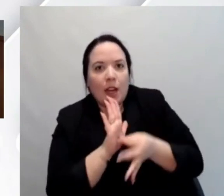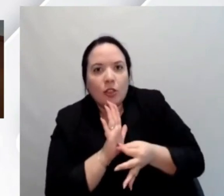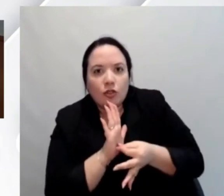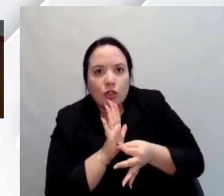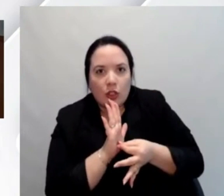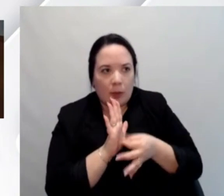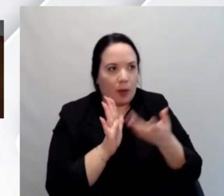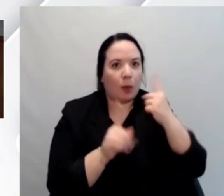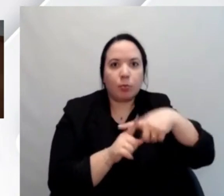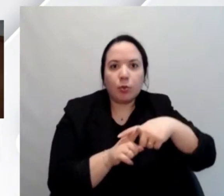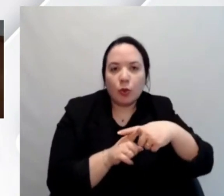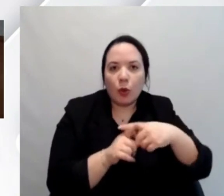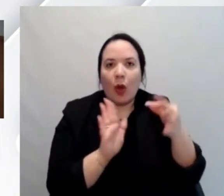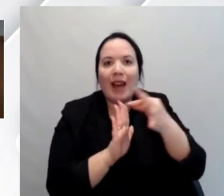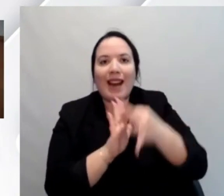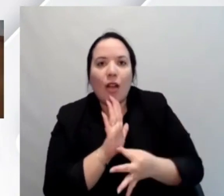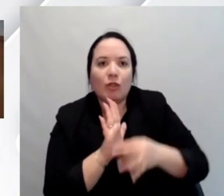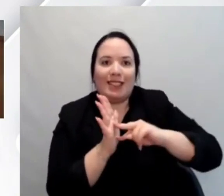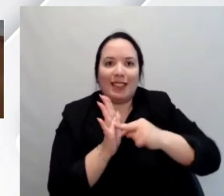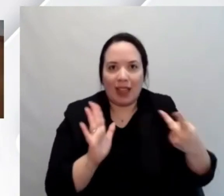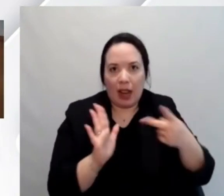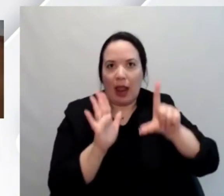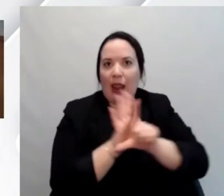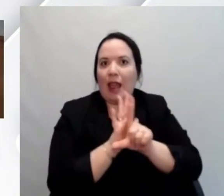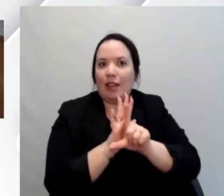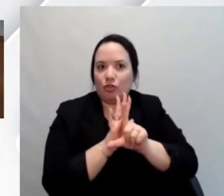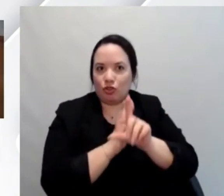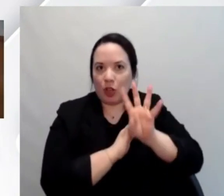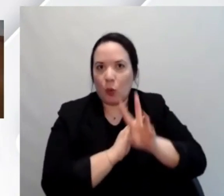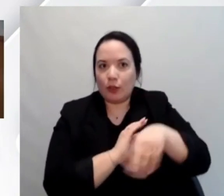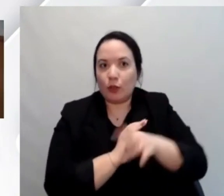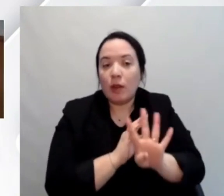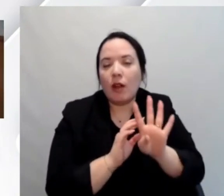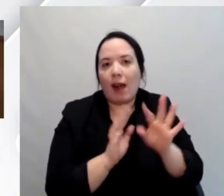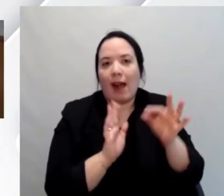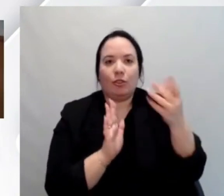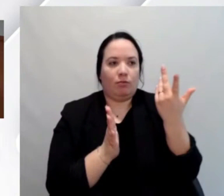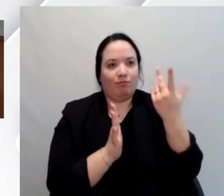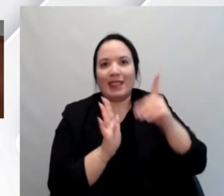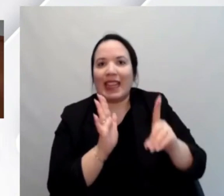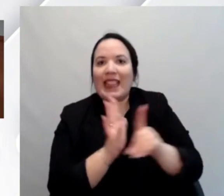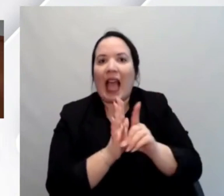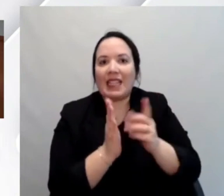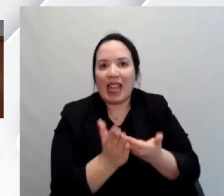dalla legge 4 del 2004 e dai vari decreti, non